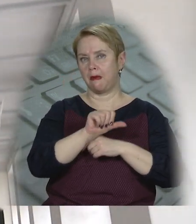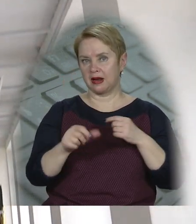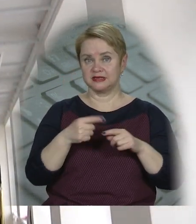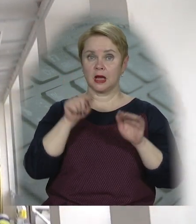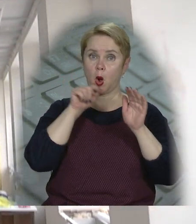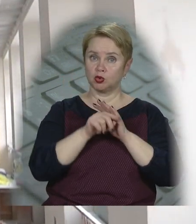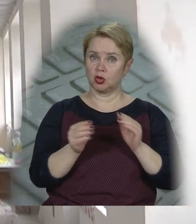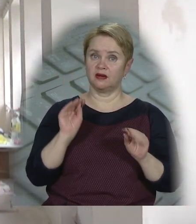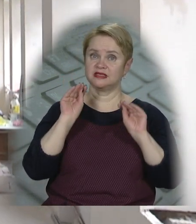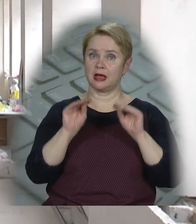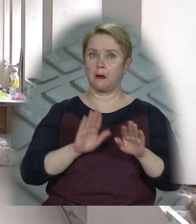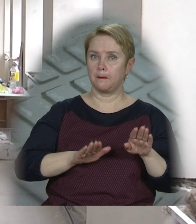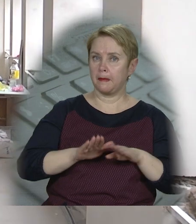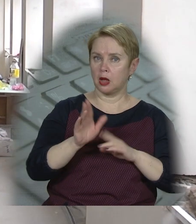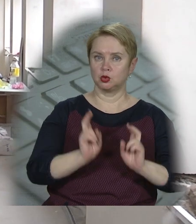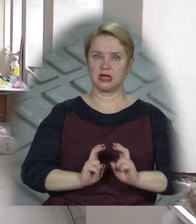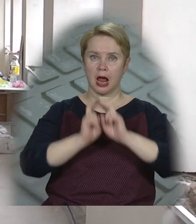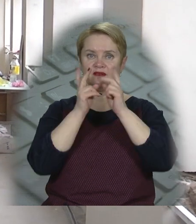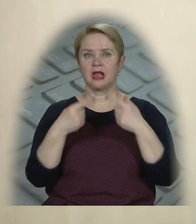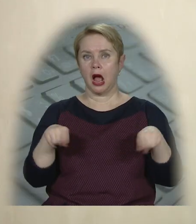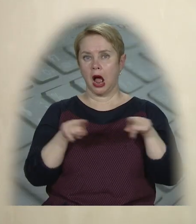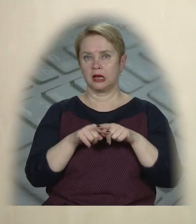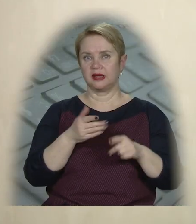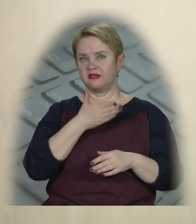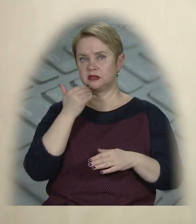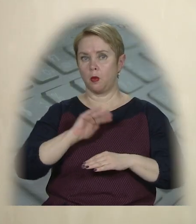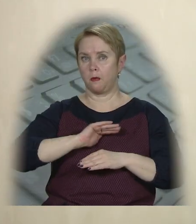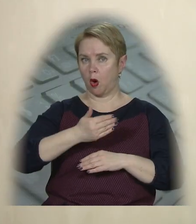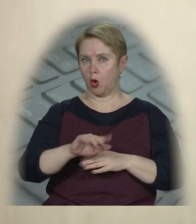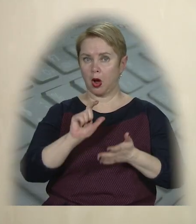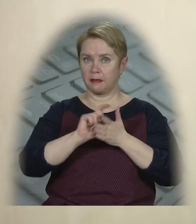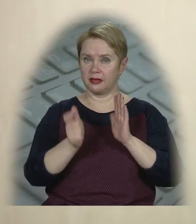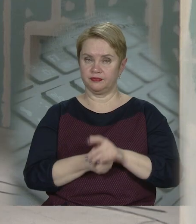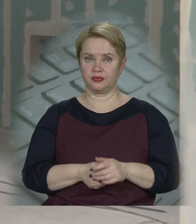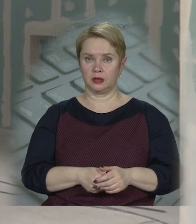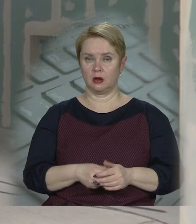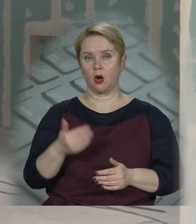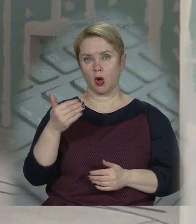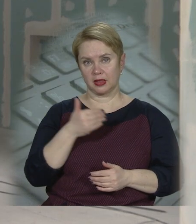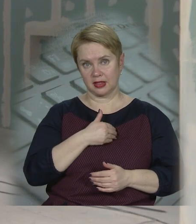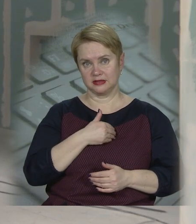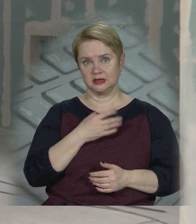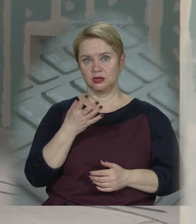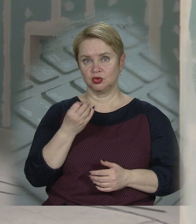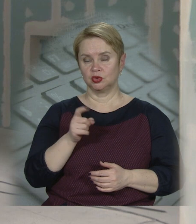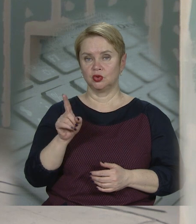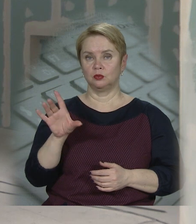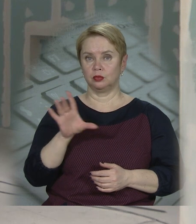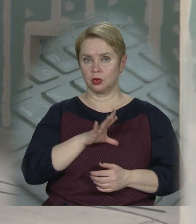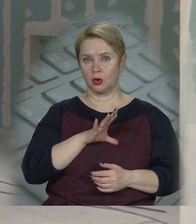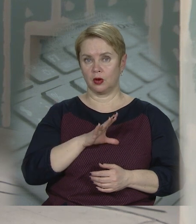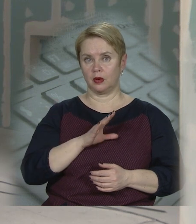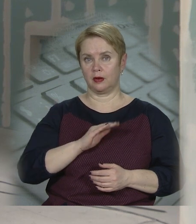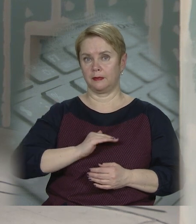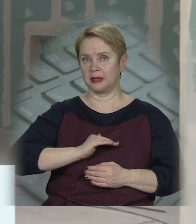'єрними. Це означає встановлення пандусів, ліфтів, а також відсутність порогів у кабінетах. Трошки хотілося б тоді, щоб було